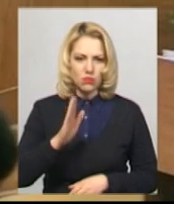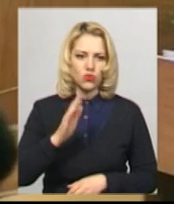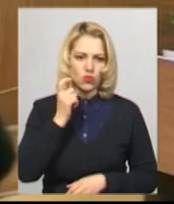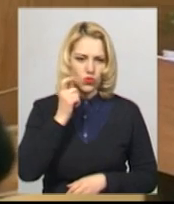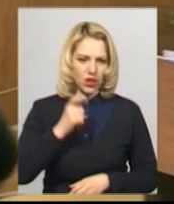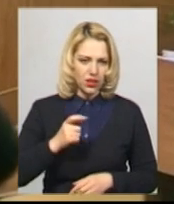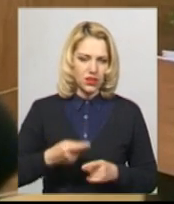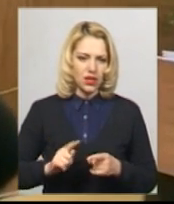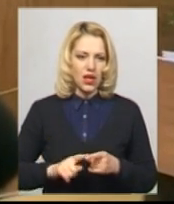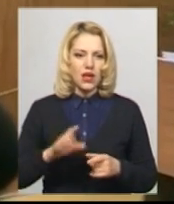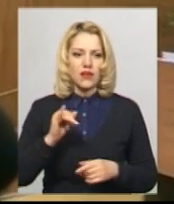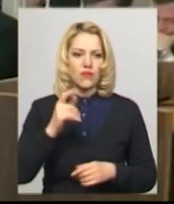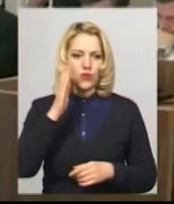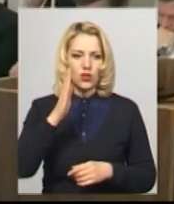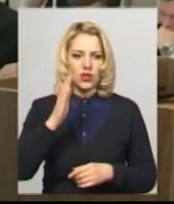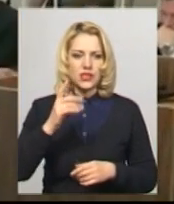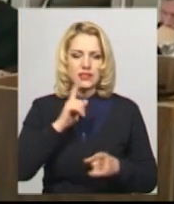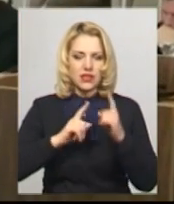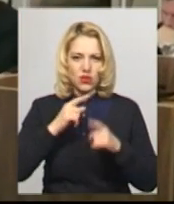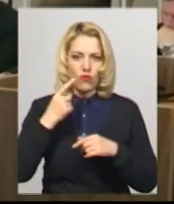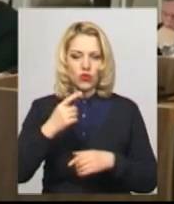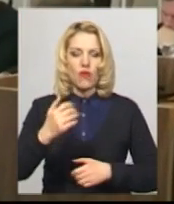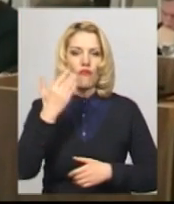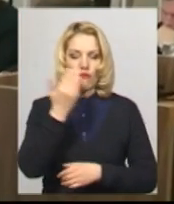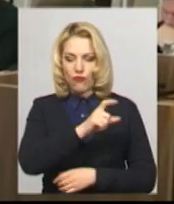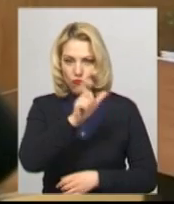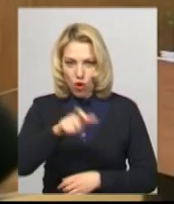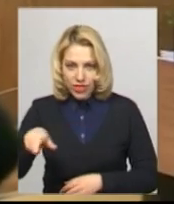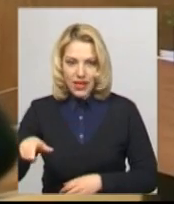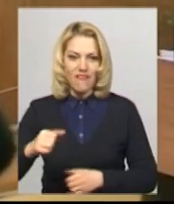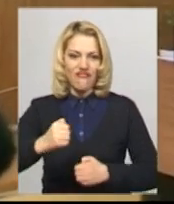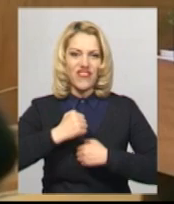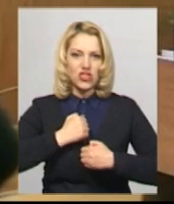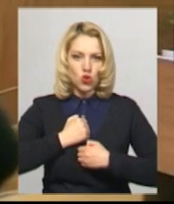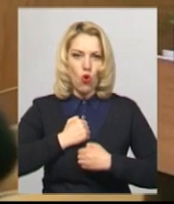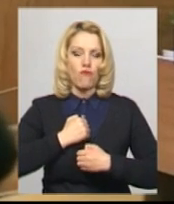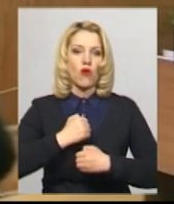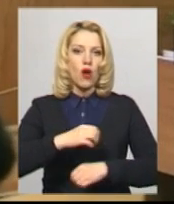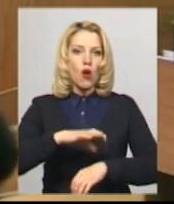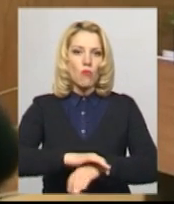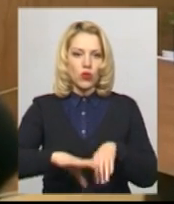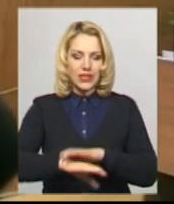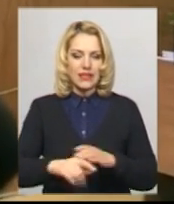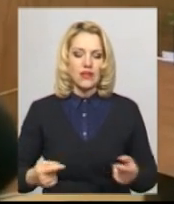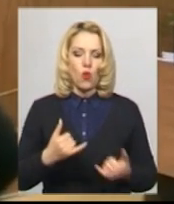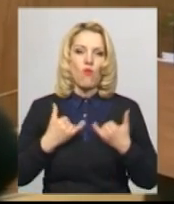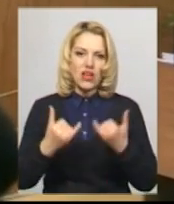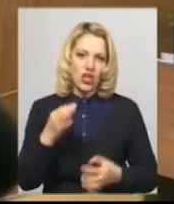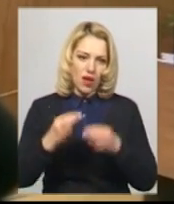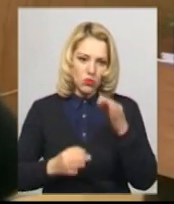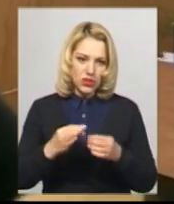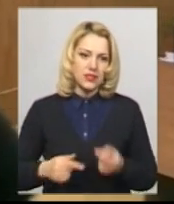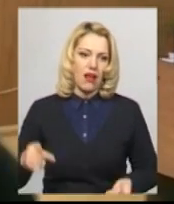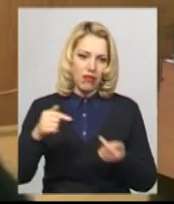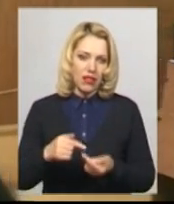Вже на засіданні ще раз наголошують – вони військовополонені. Вважаємий суд, согласно статті 17 Женевської